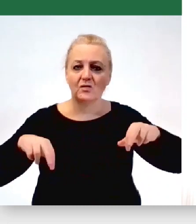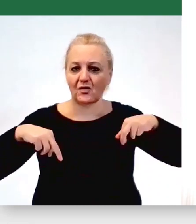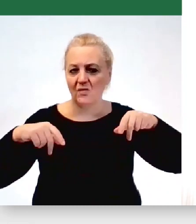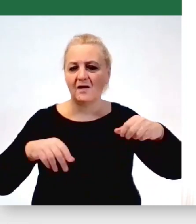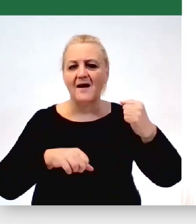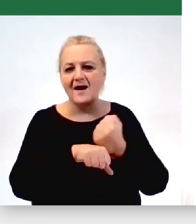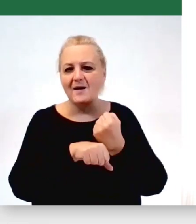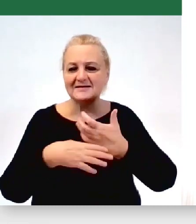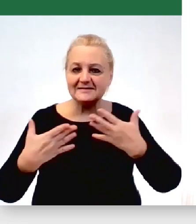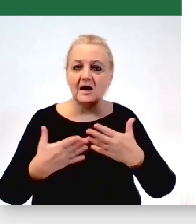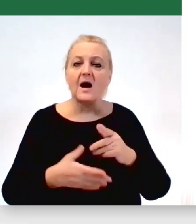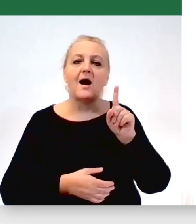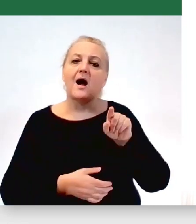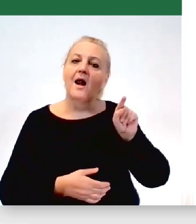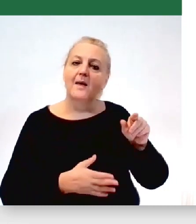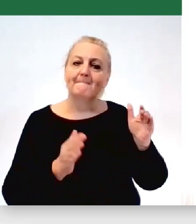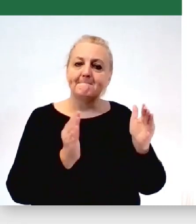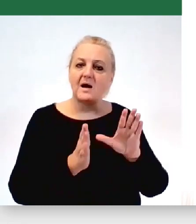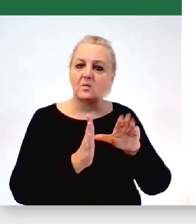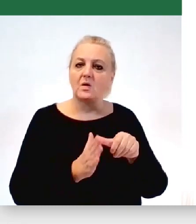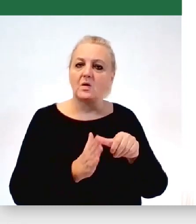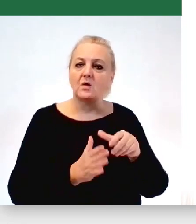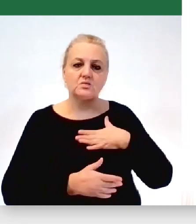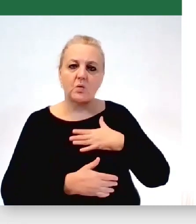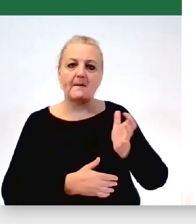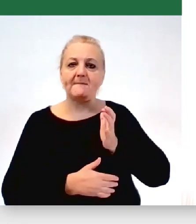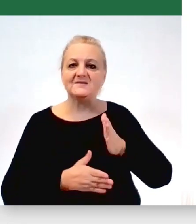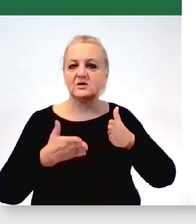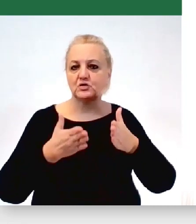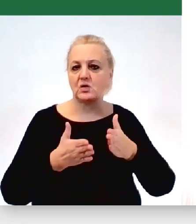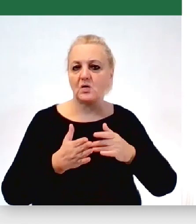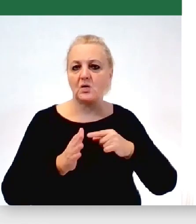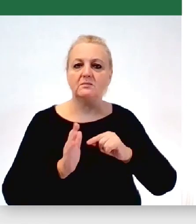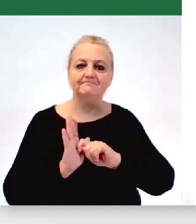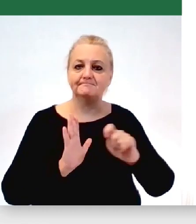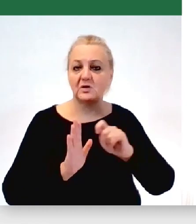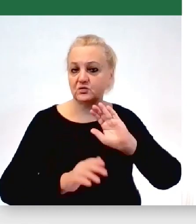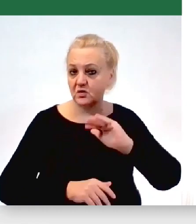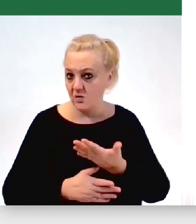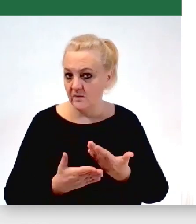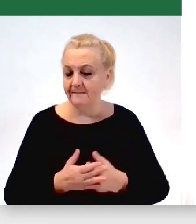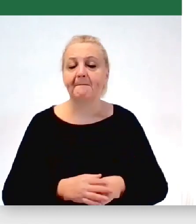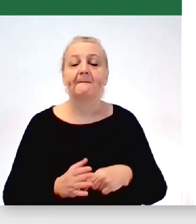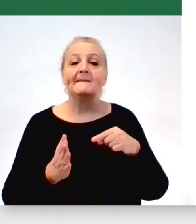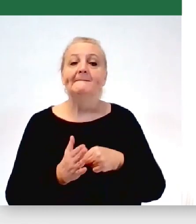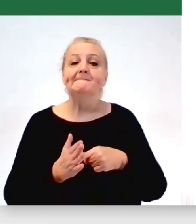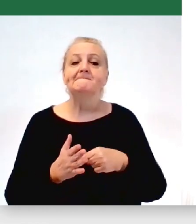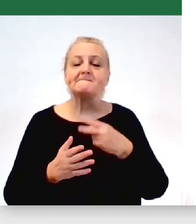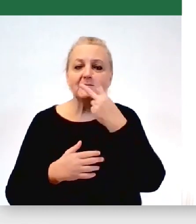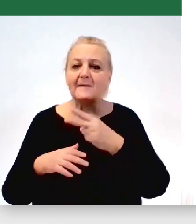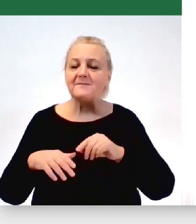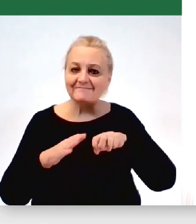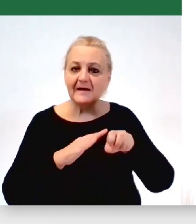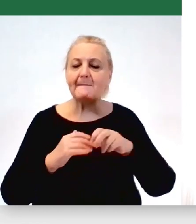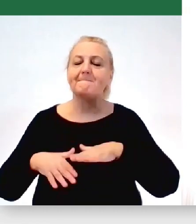z perspektywy małej miejscowości będzie bezpieczną drogą do szkoły. Tak wchodząc tu patrzyłem na ten basen i pamiętam tę